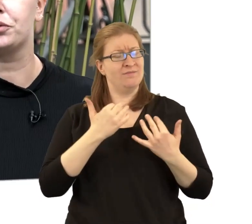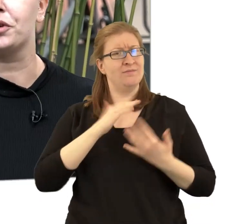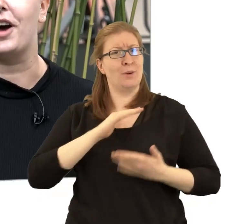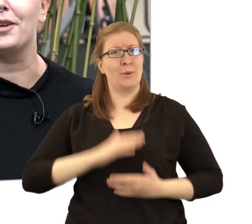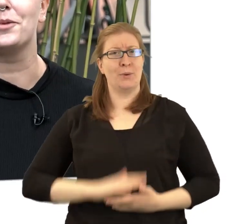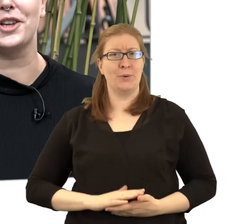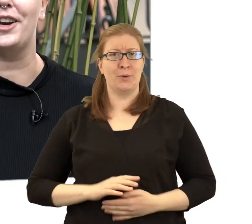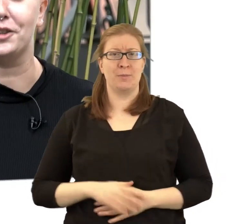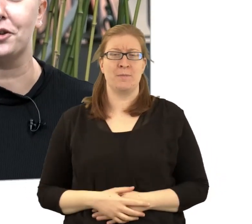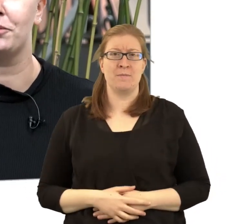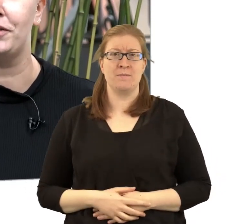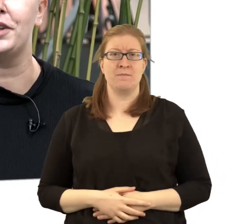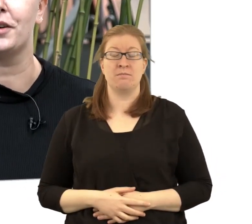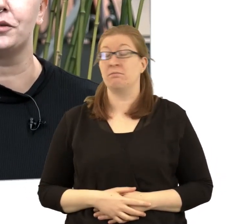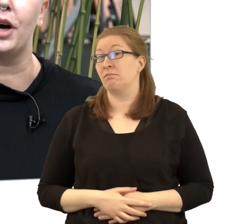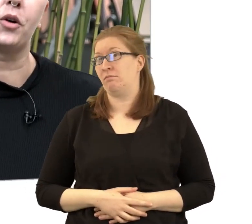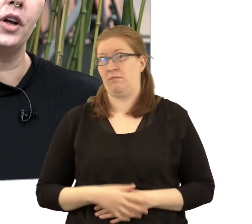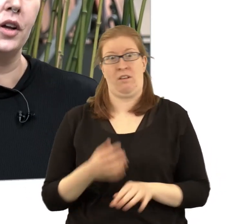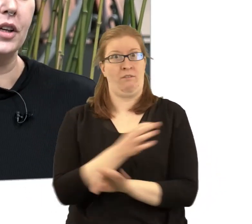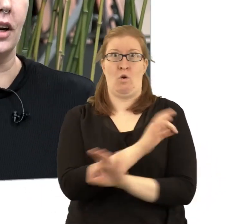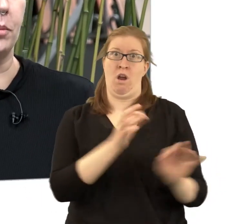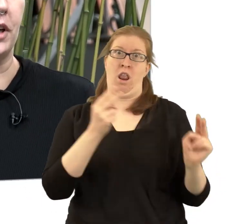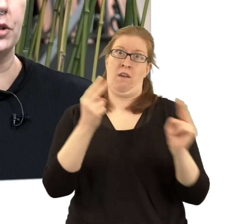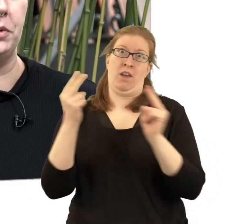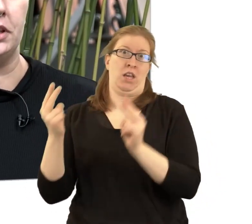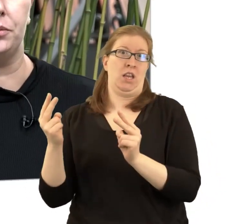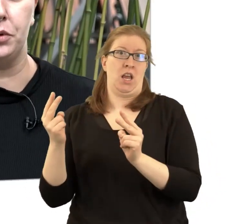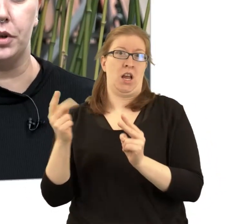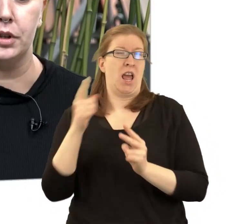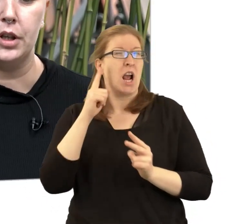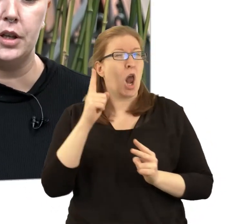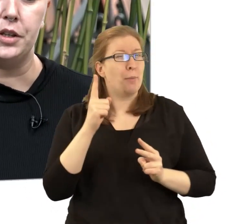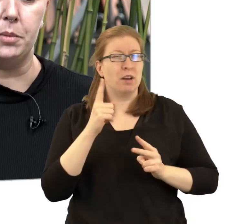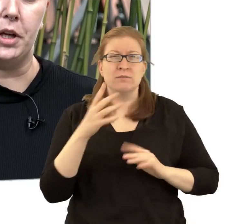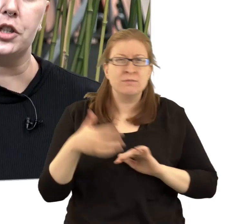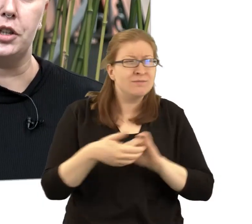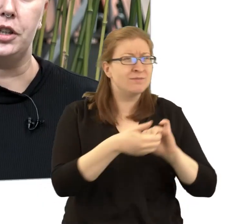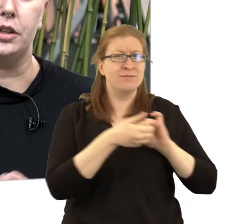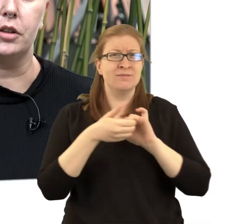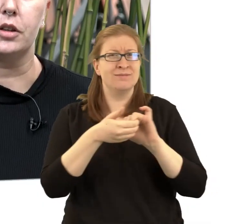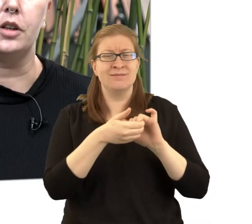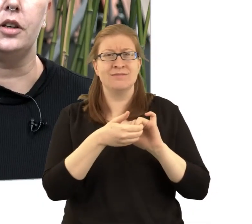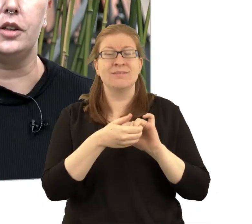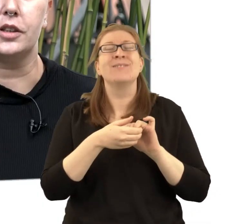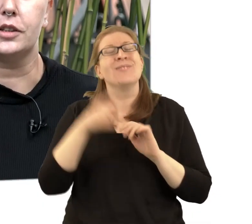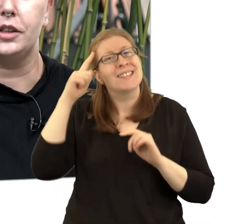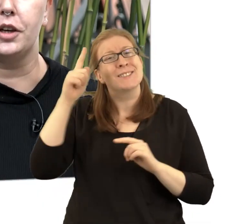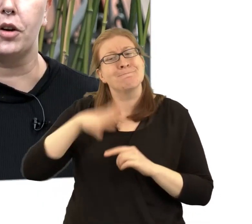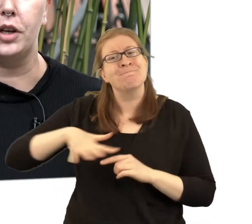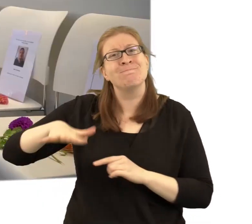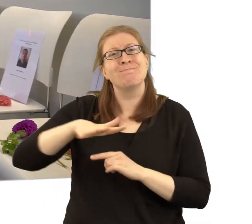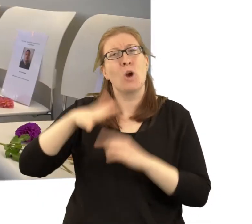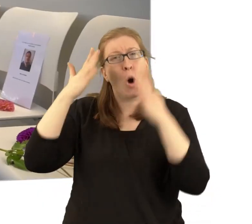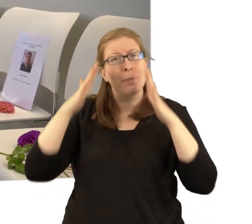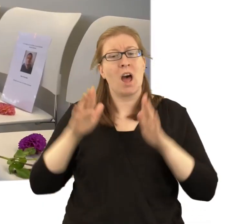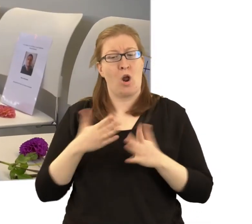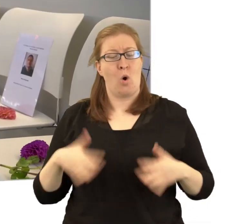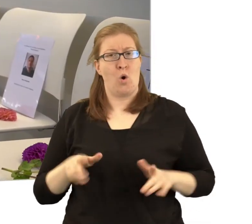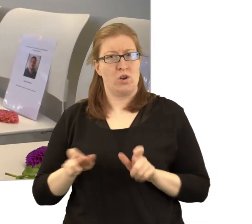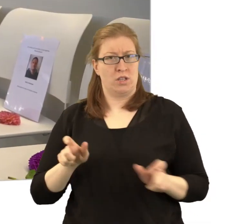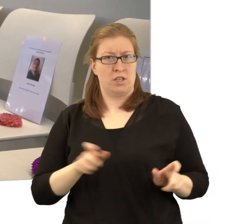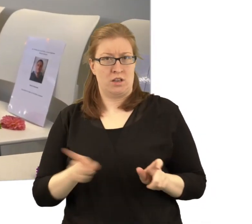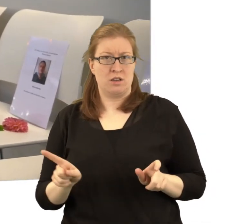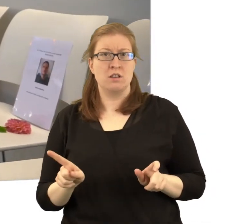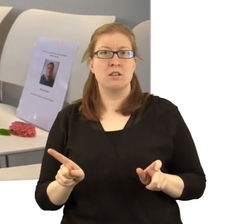für alle Beteiligten noch immer wieder. Und auch, glaube ich, als Spiegel für die Menschen, die in dieser Szene noch leben, zu wissen,